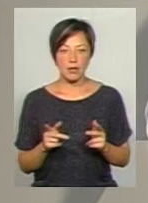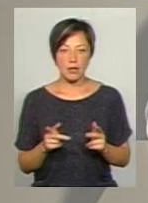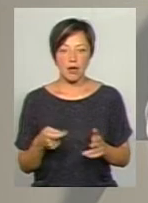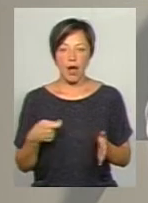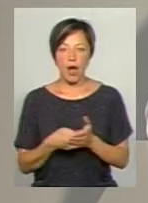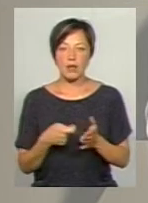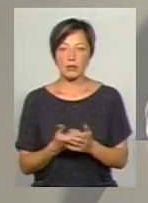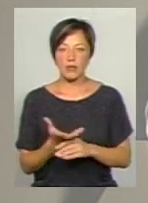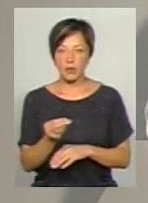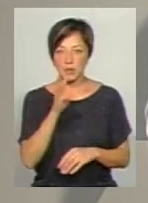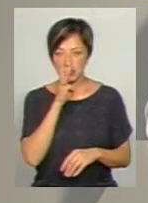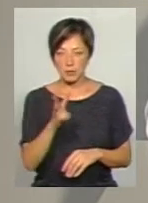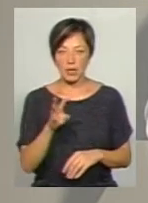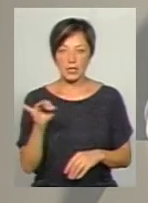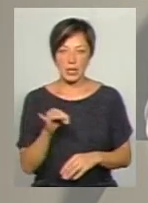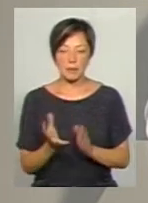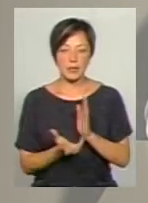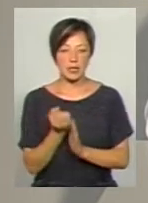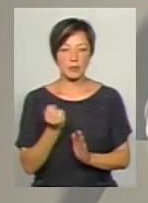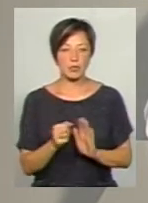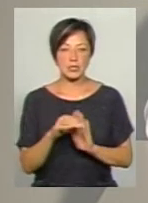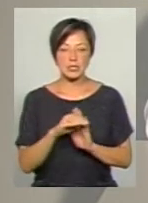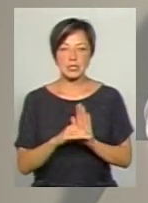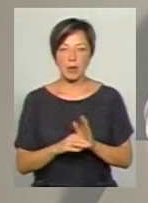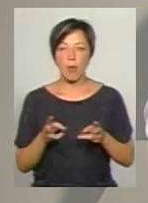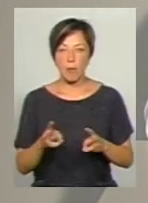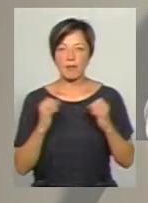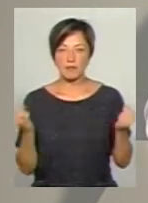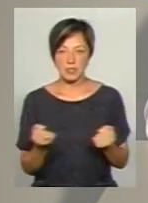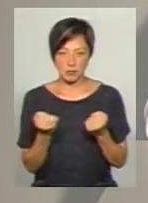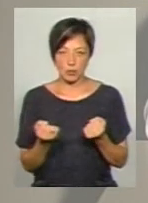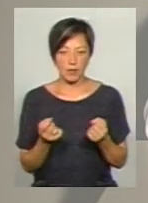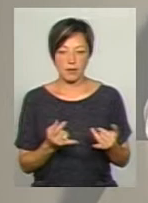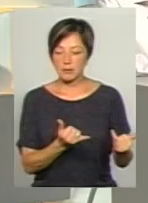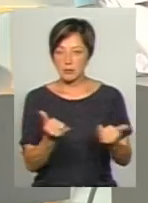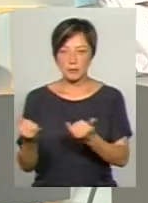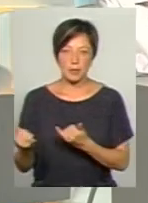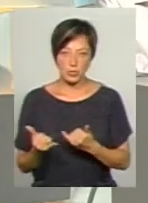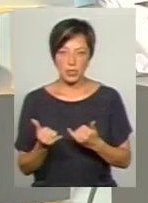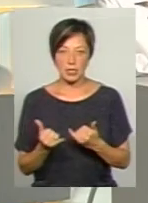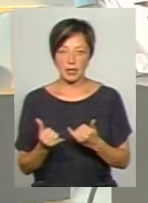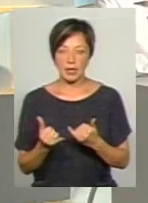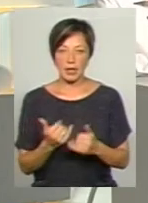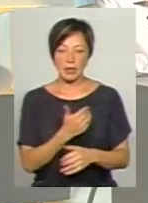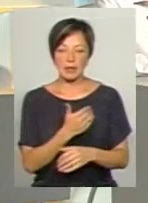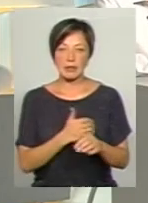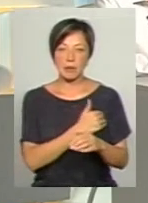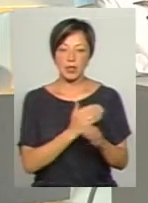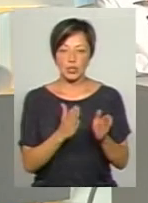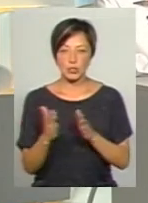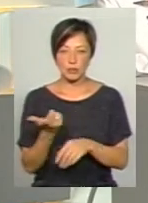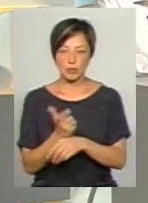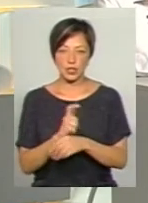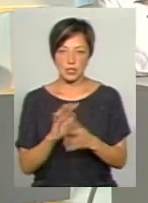заробітної плати і підтримку систем опалення взимку від розмороження, не забезпечуючи температурний режим у більшості сільських